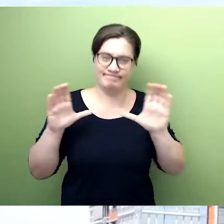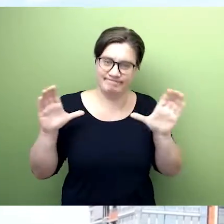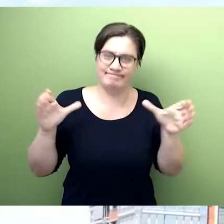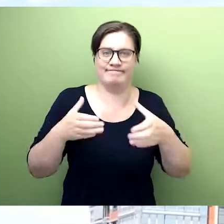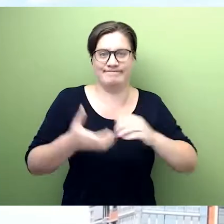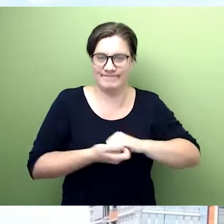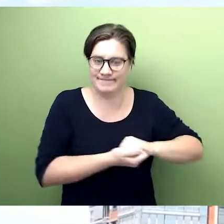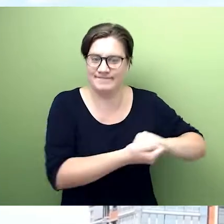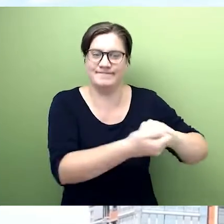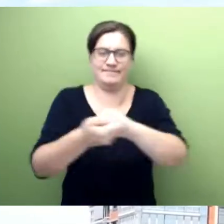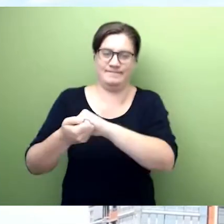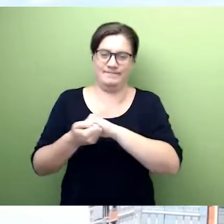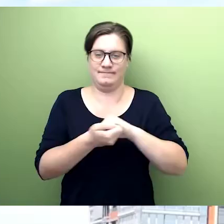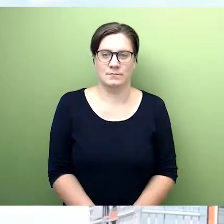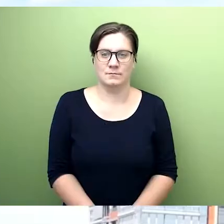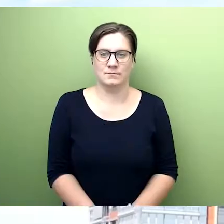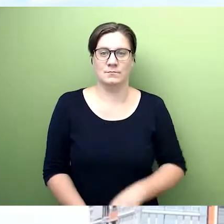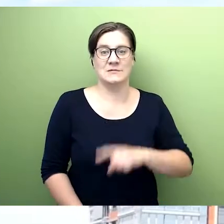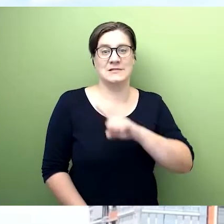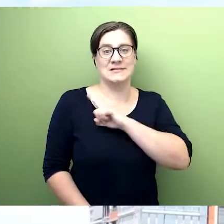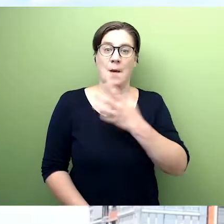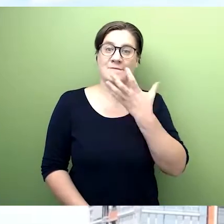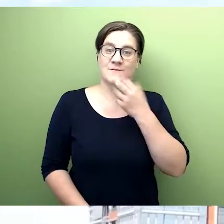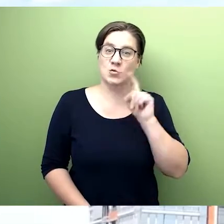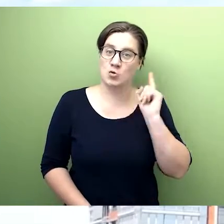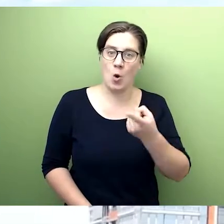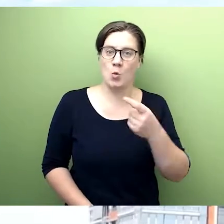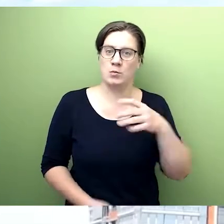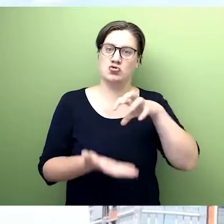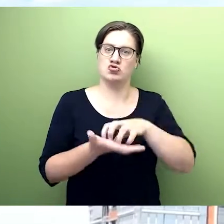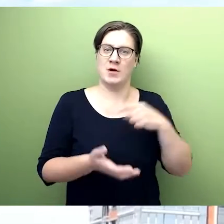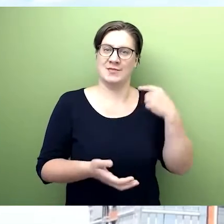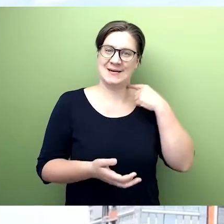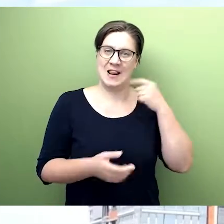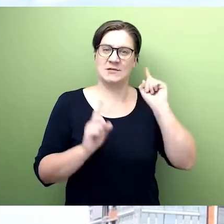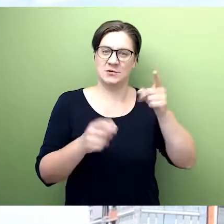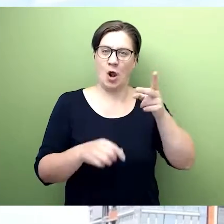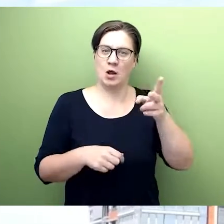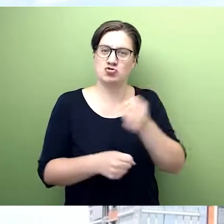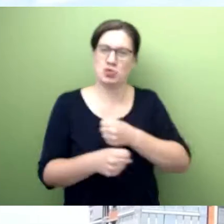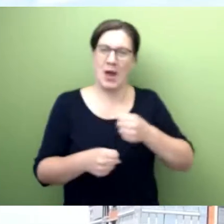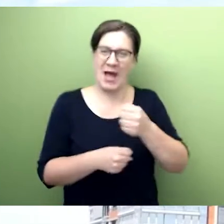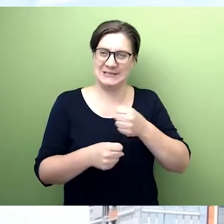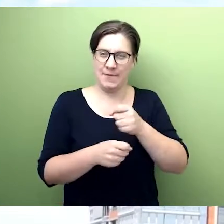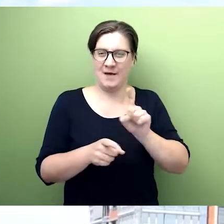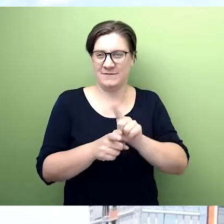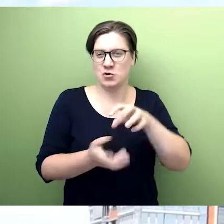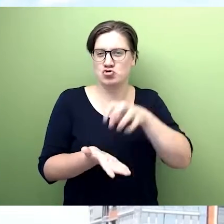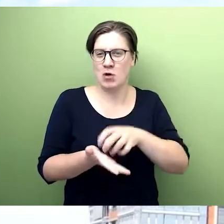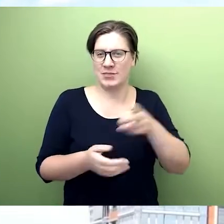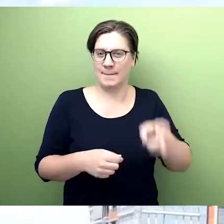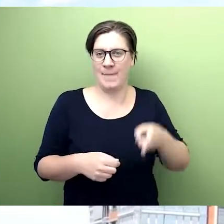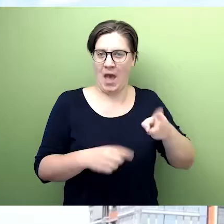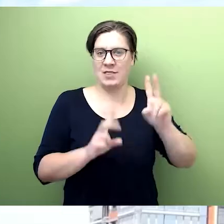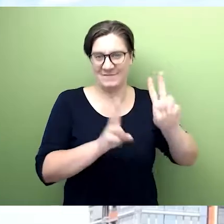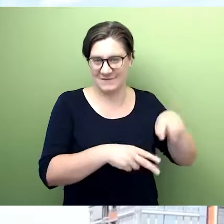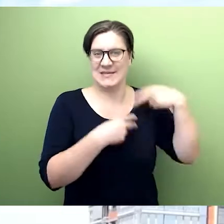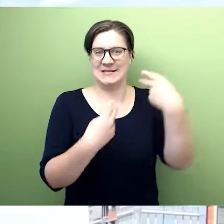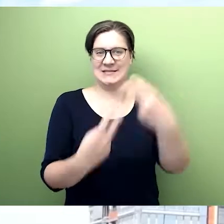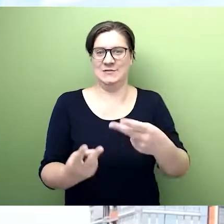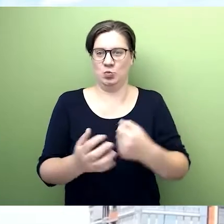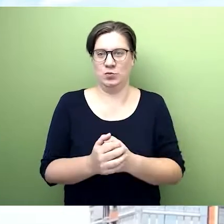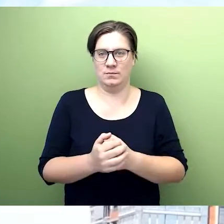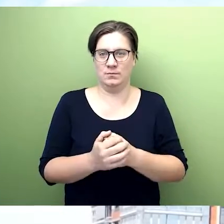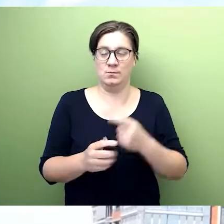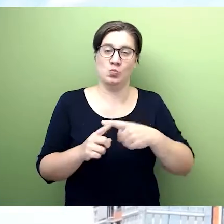Ich möchte dafür sorgen, dass Kiel schöner wird. In Kiel soll es eine neue Stadtbahn geben. Es soll eine neue